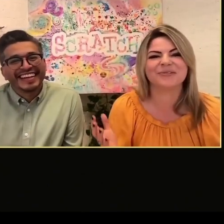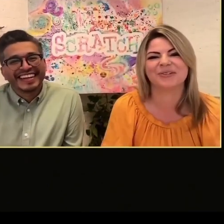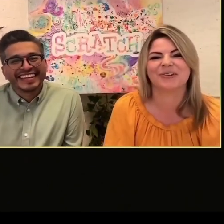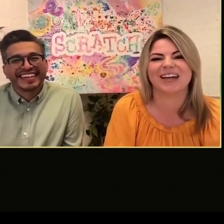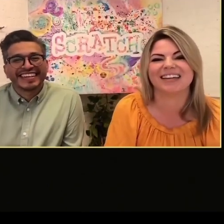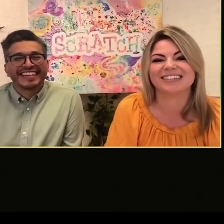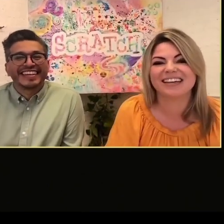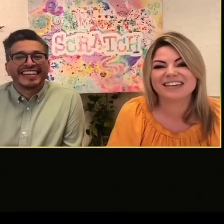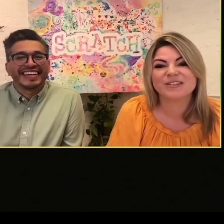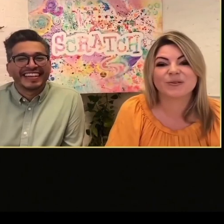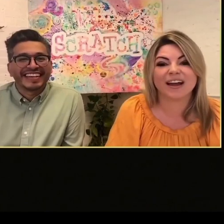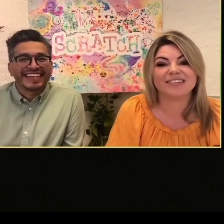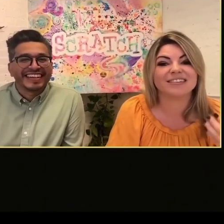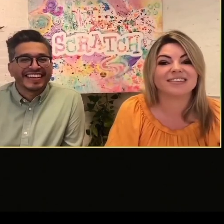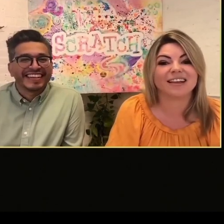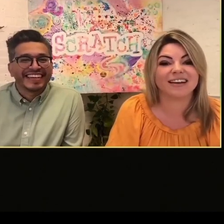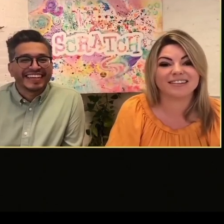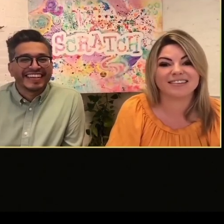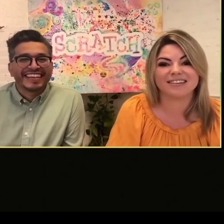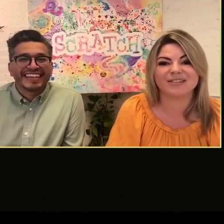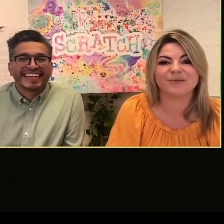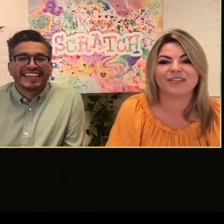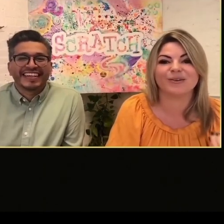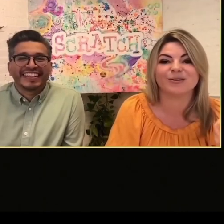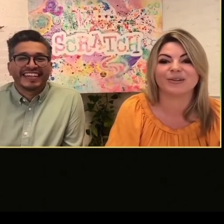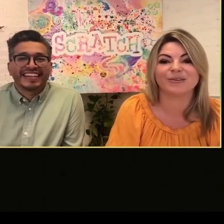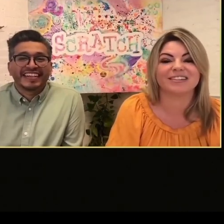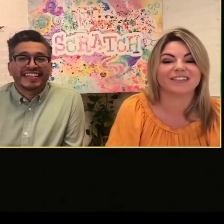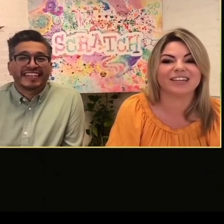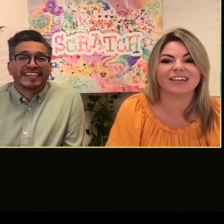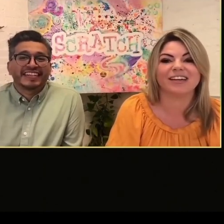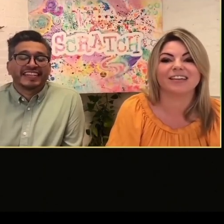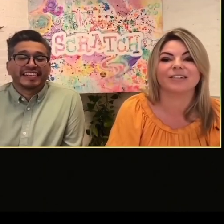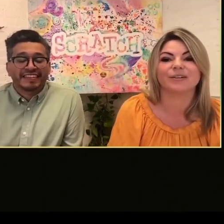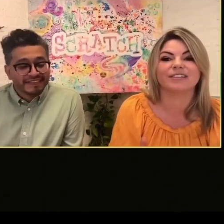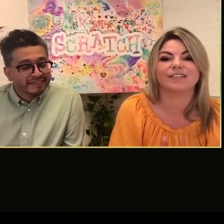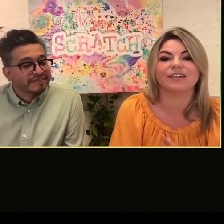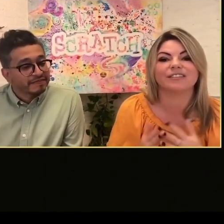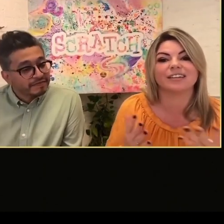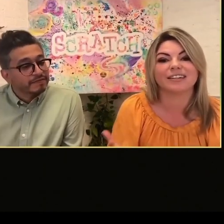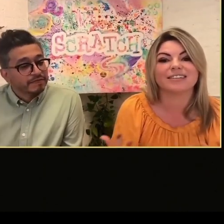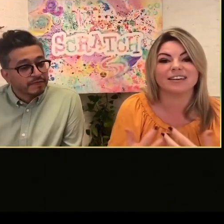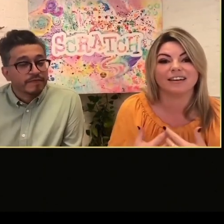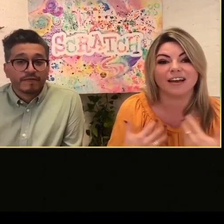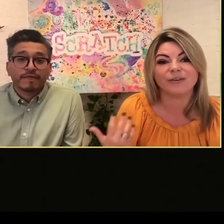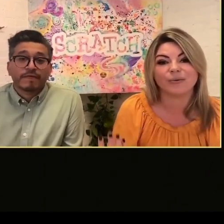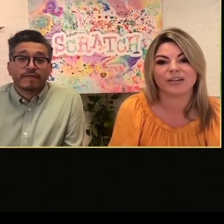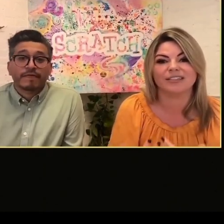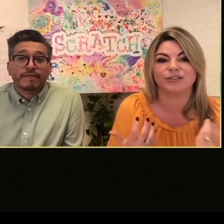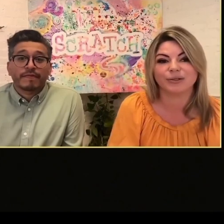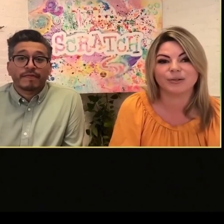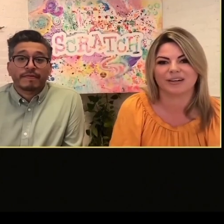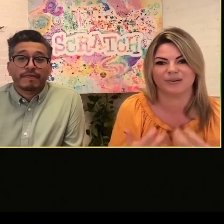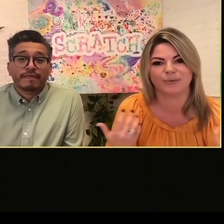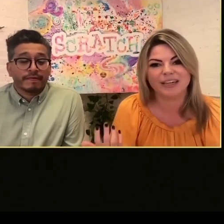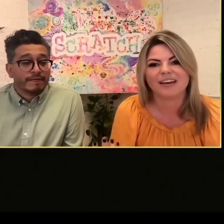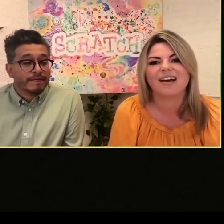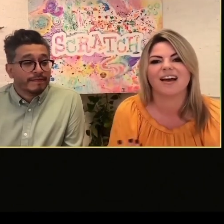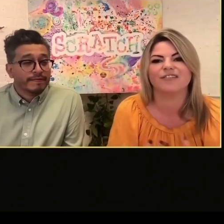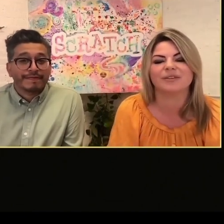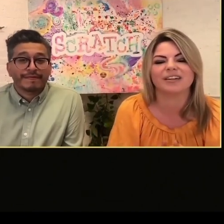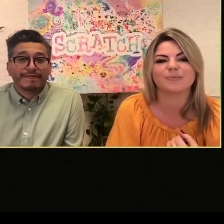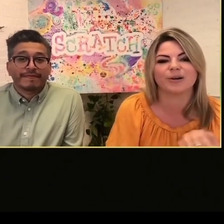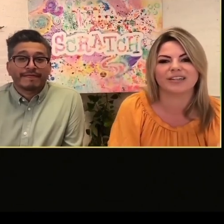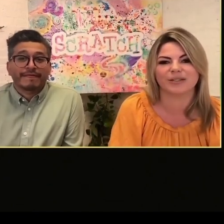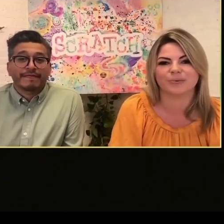e l'esperienza che abbiamo avuto. Ci sono molte storie di come Scratch ha esplorato e ha